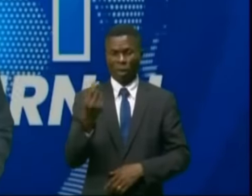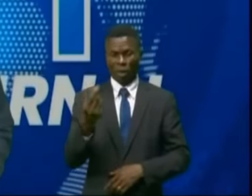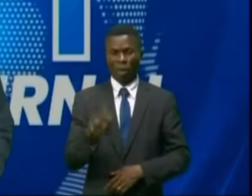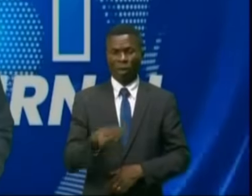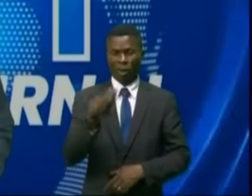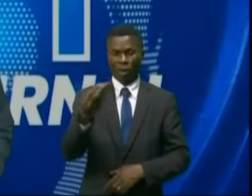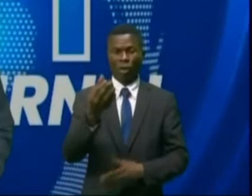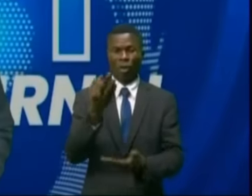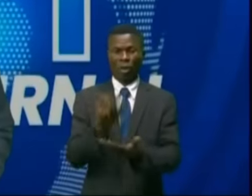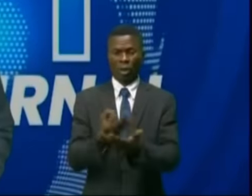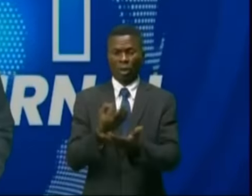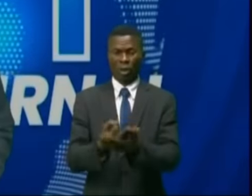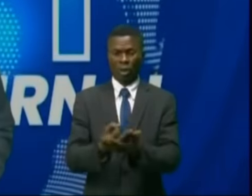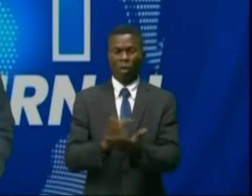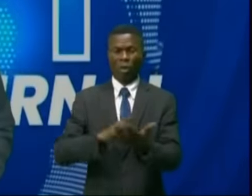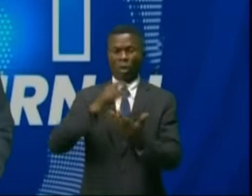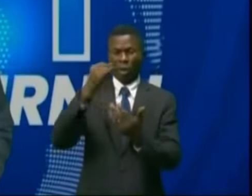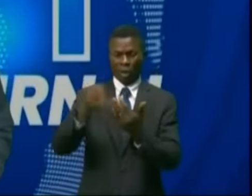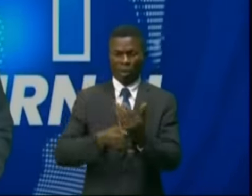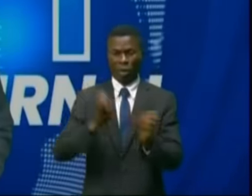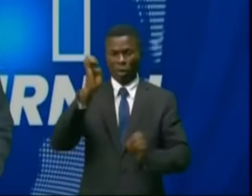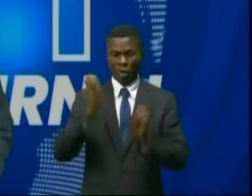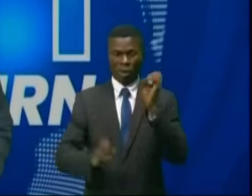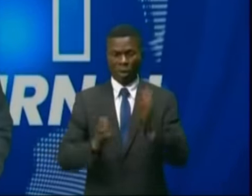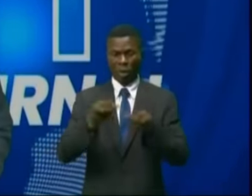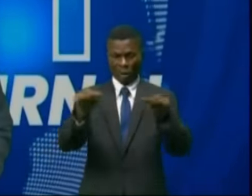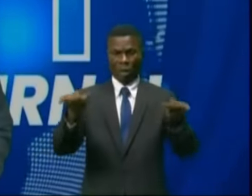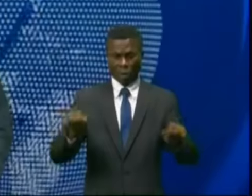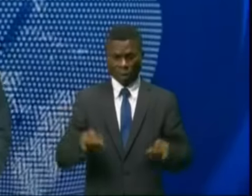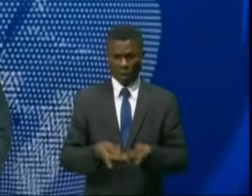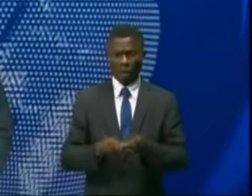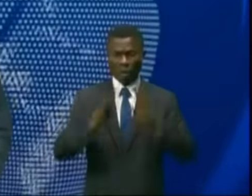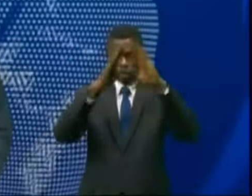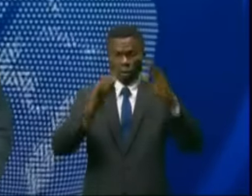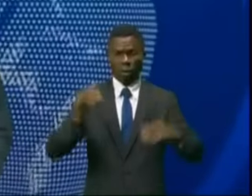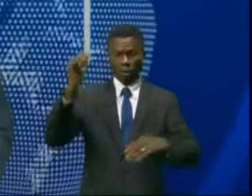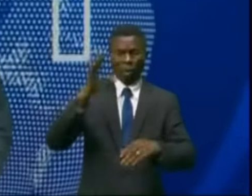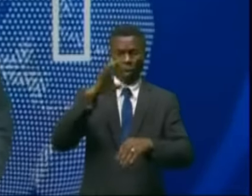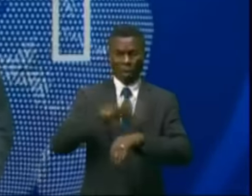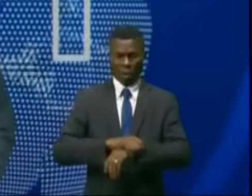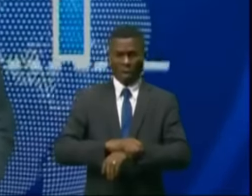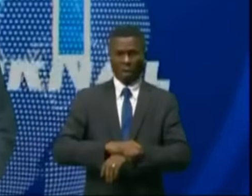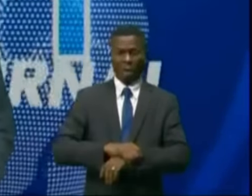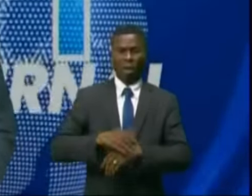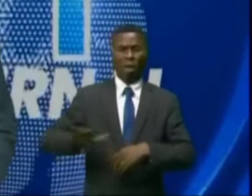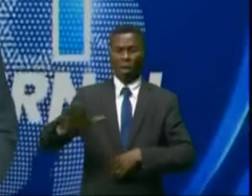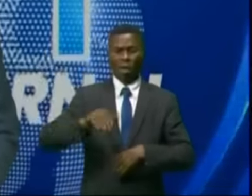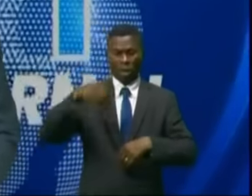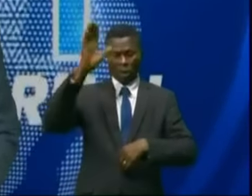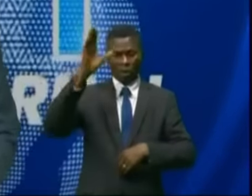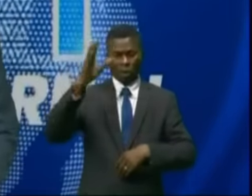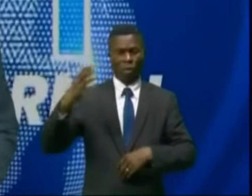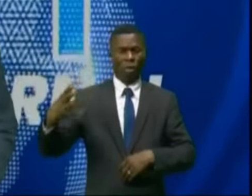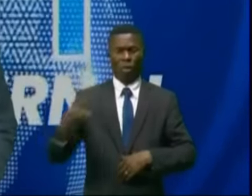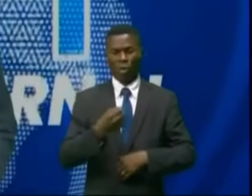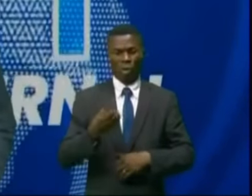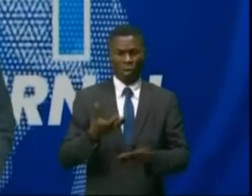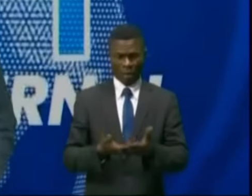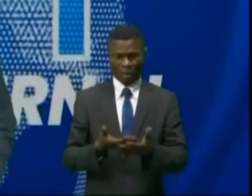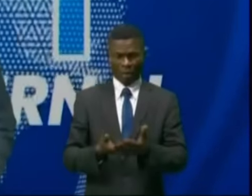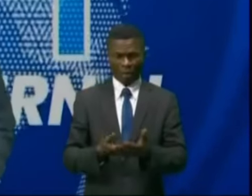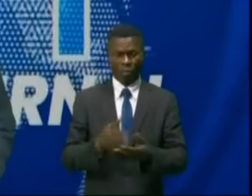afin de financer son projet de l'évaluation de terrain ainsi que des immeubles détenus par elle au pays comme à l'extérieur du pays.